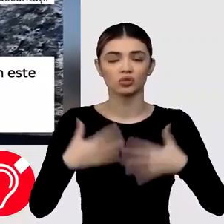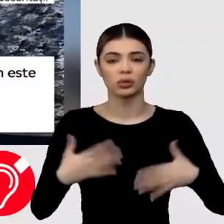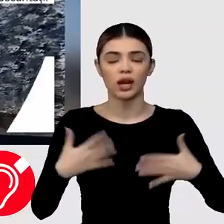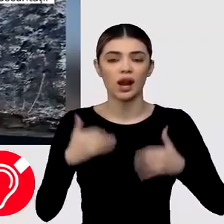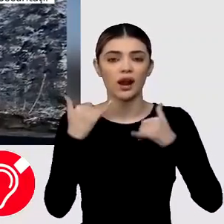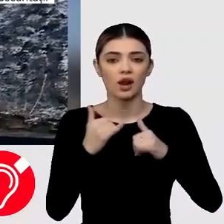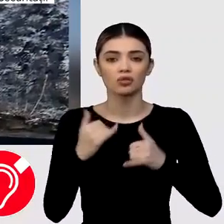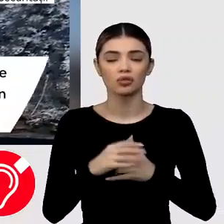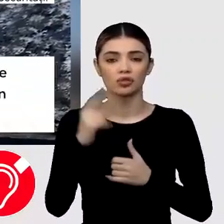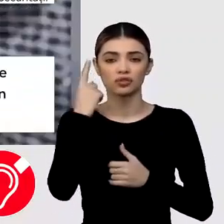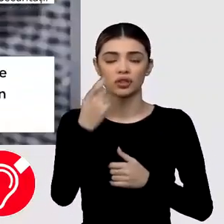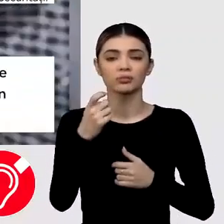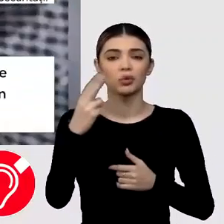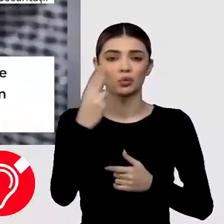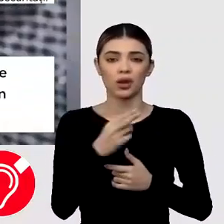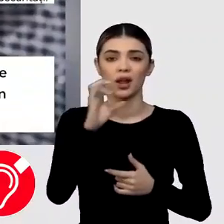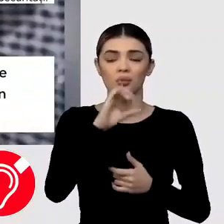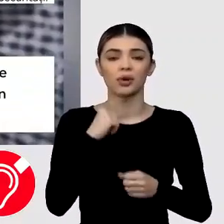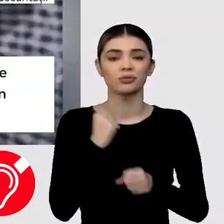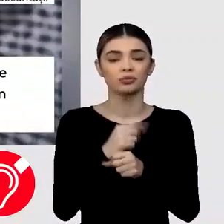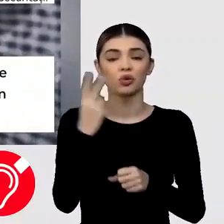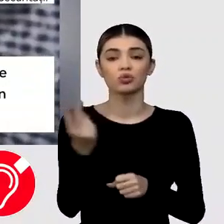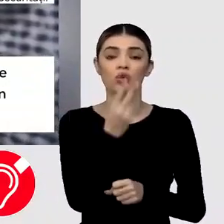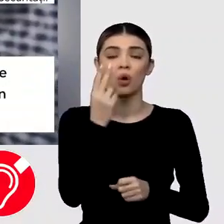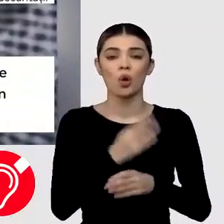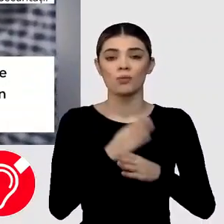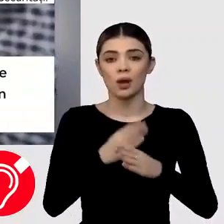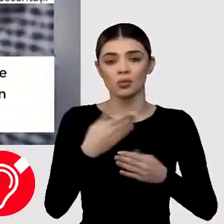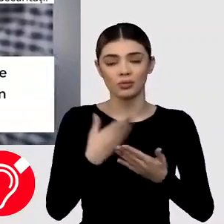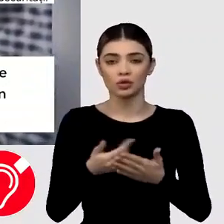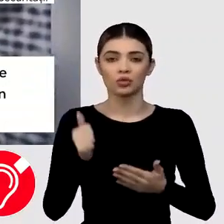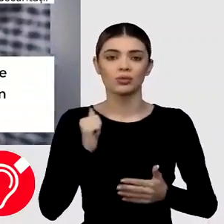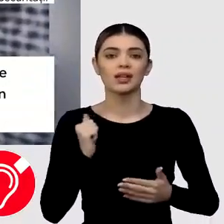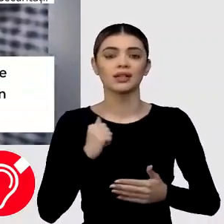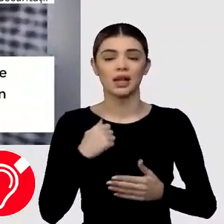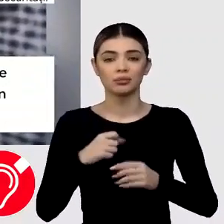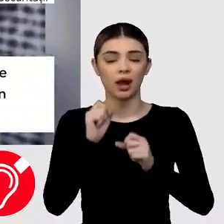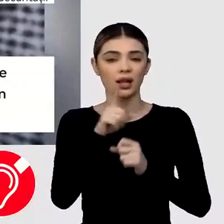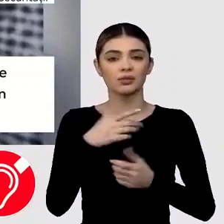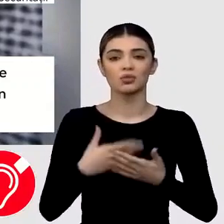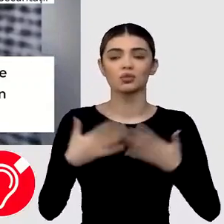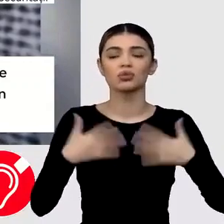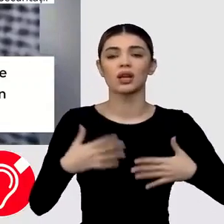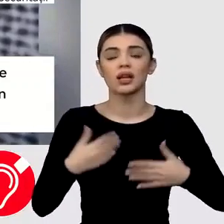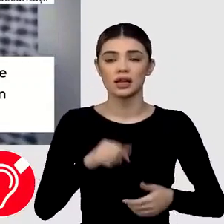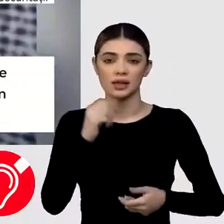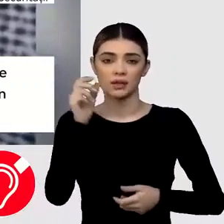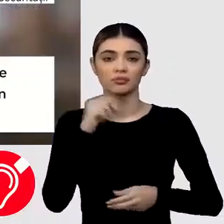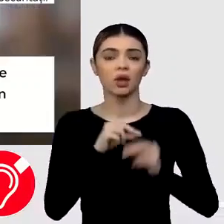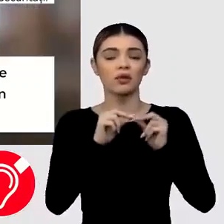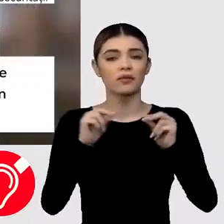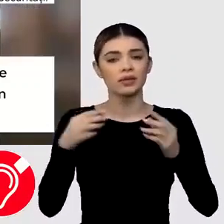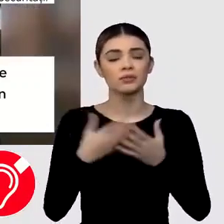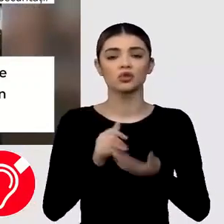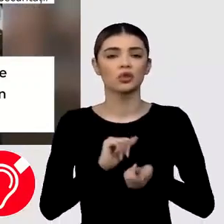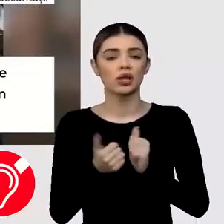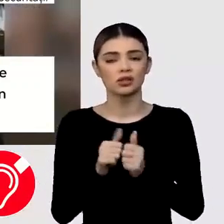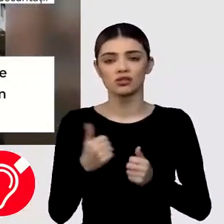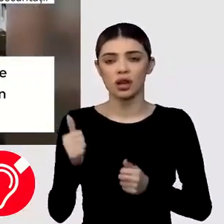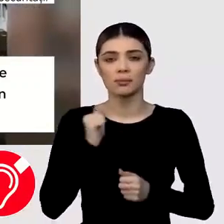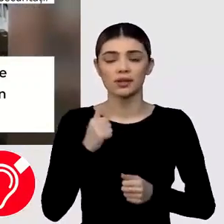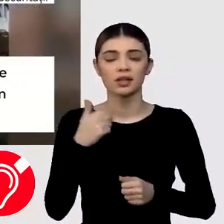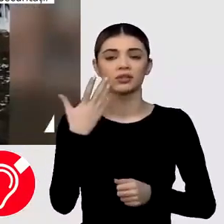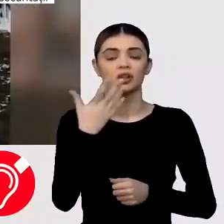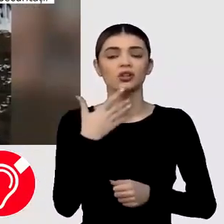Uniunea Europeană și-a dublat numărul de militari ucraineni care vor fi instruiți în țările comunitare, de la 15